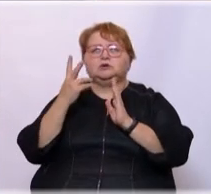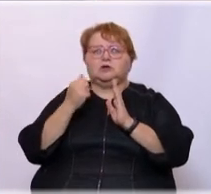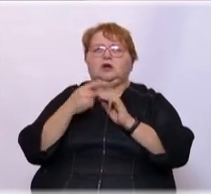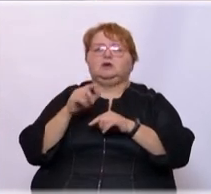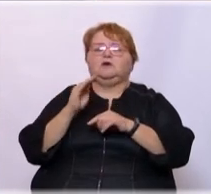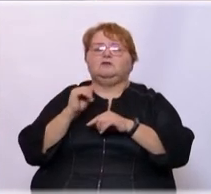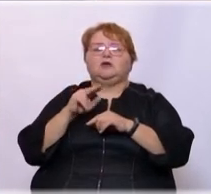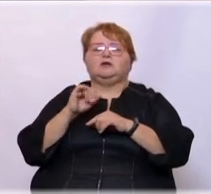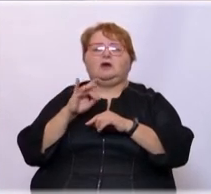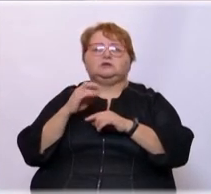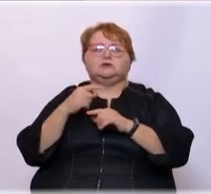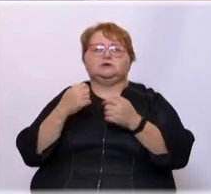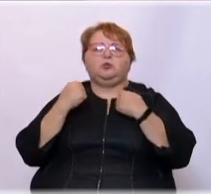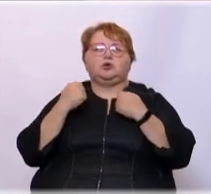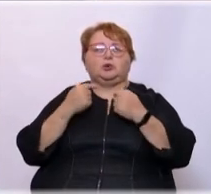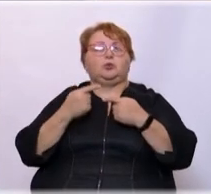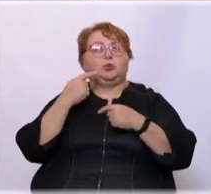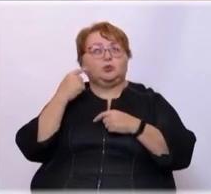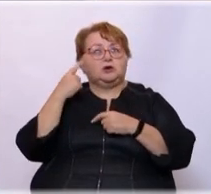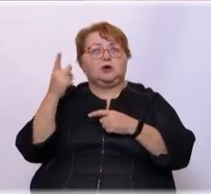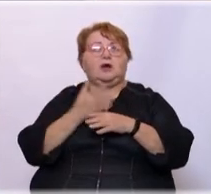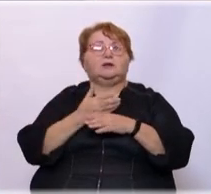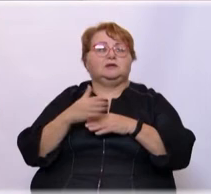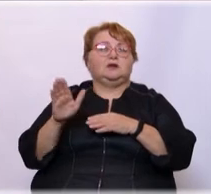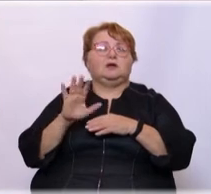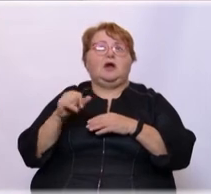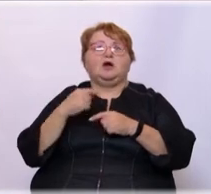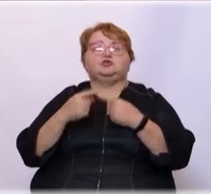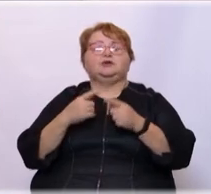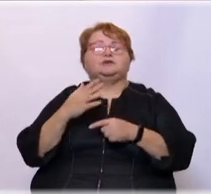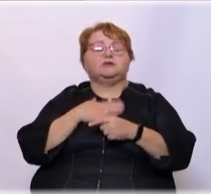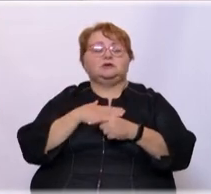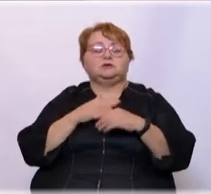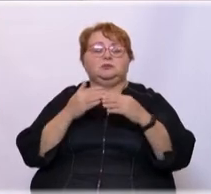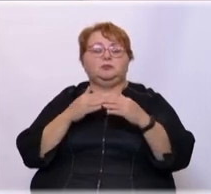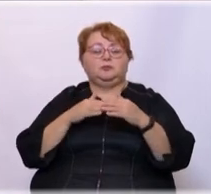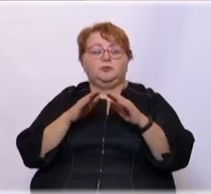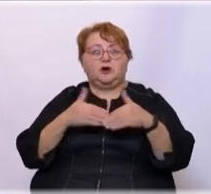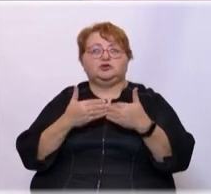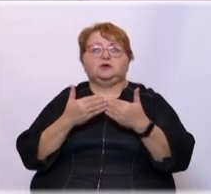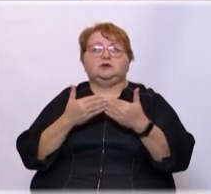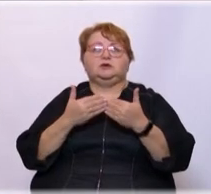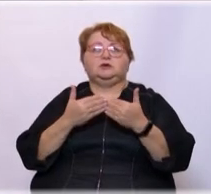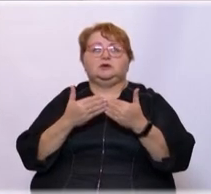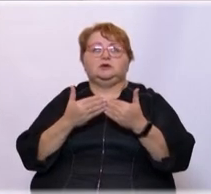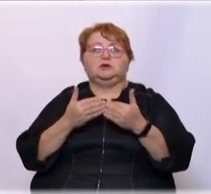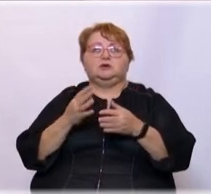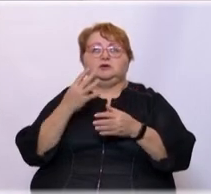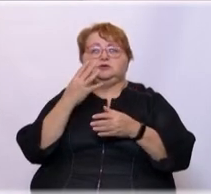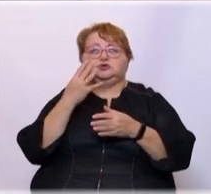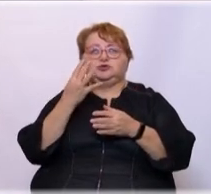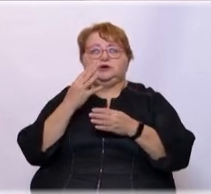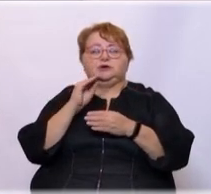это федерация спорта глухих, и у них отдельно. А через нас прошли отсередные, на те четыре еще